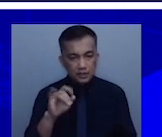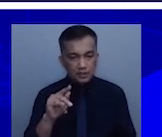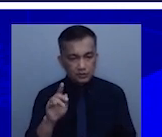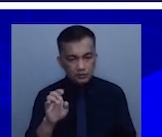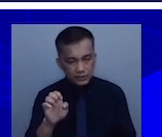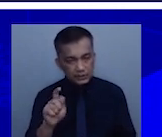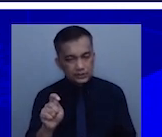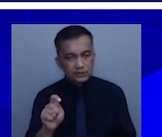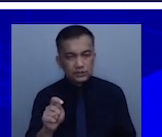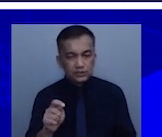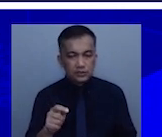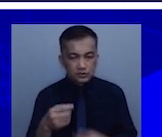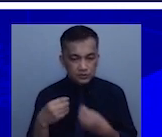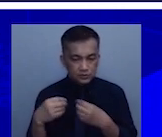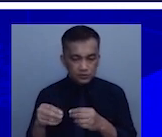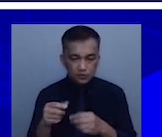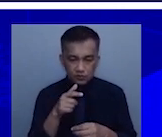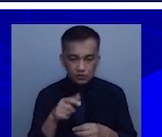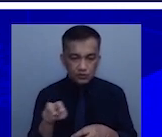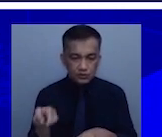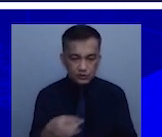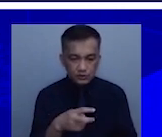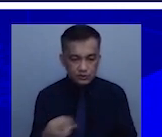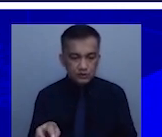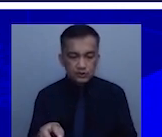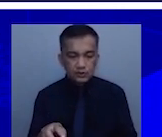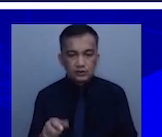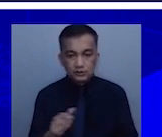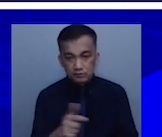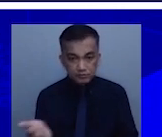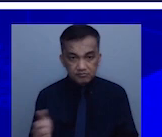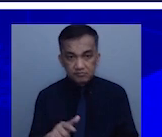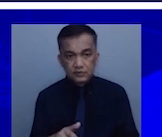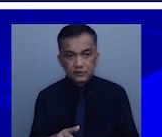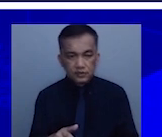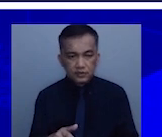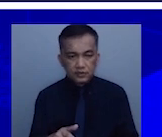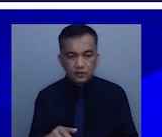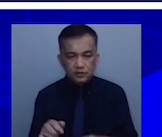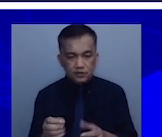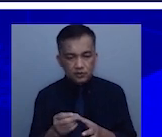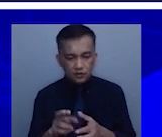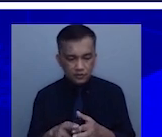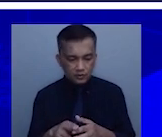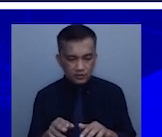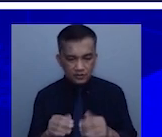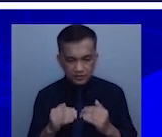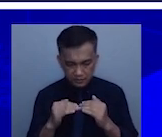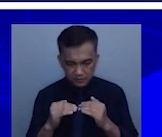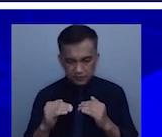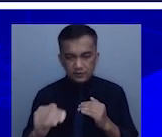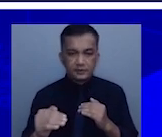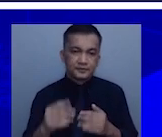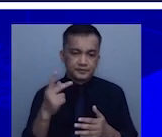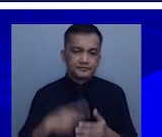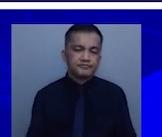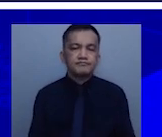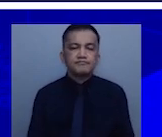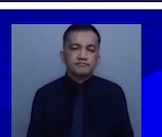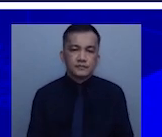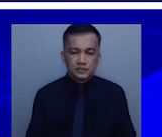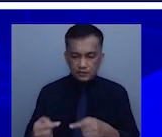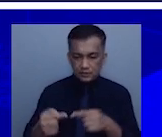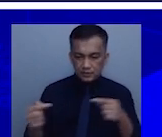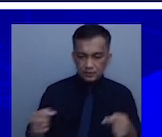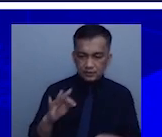sino yung biglang nagkaroon ng shift, o di kaya parang pareho lang, stable lang yung presyo. So yung mga counterfactual